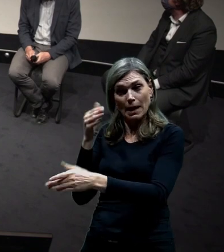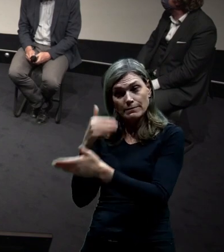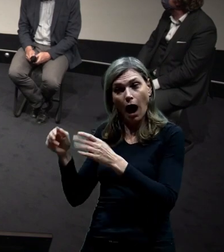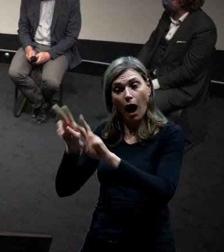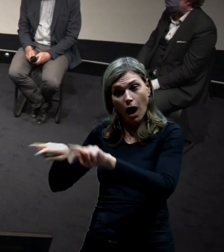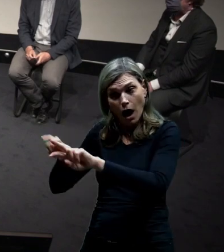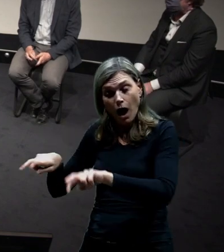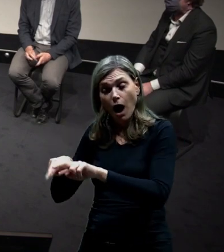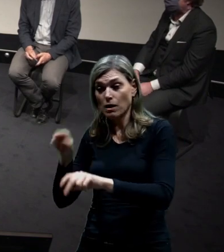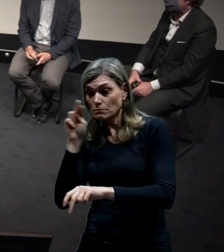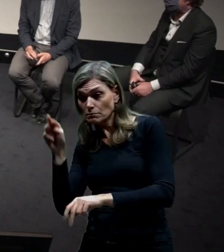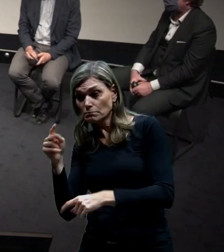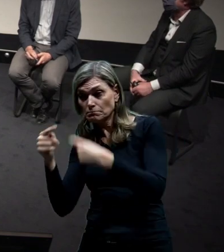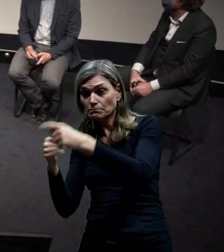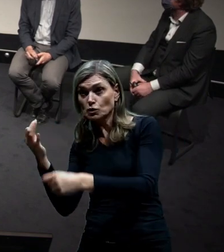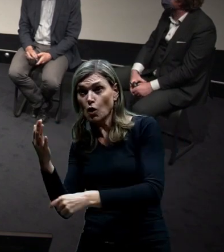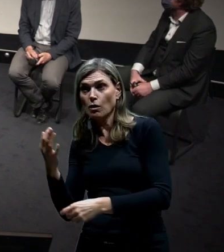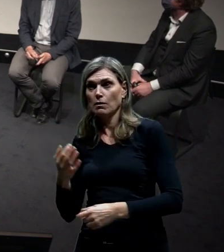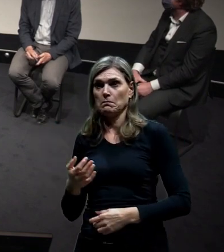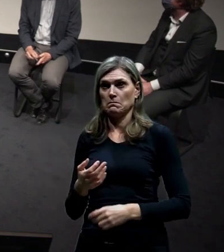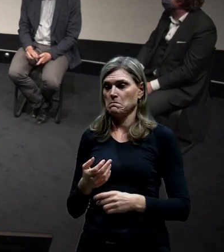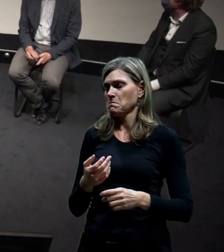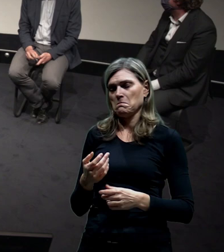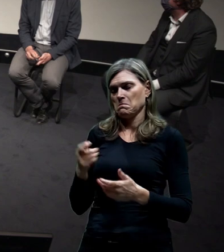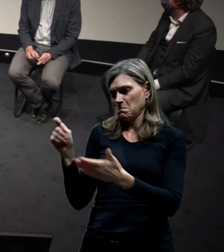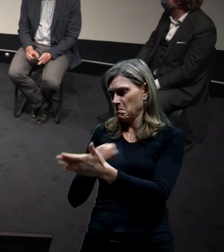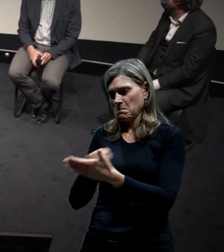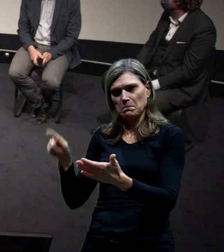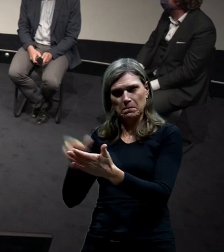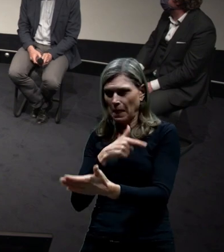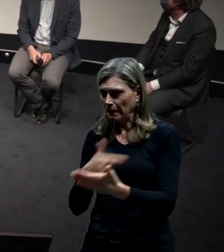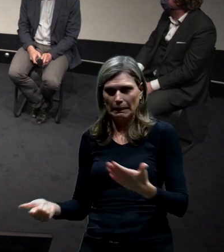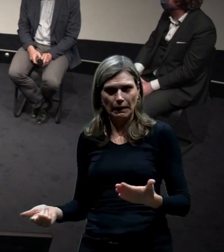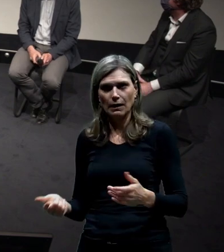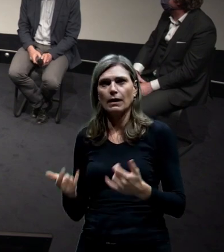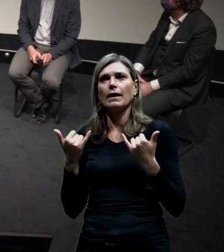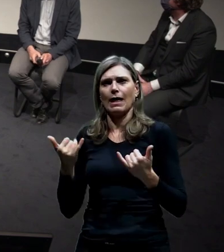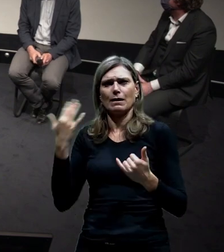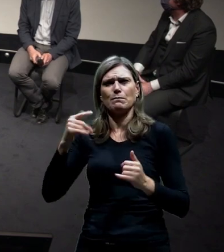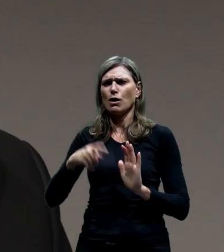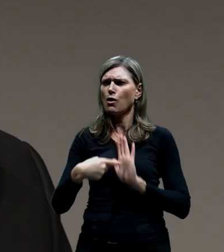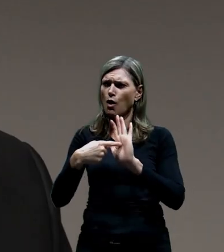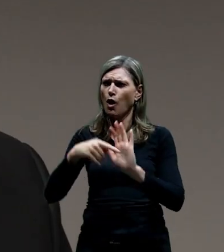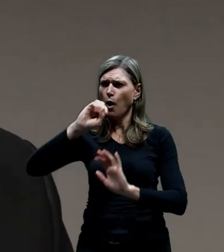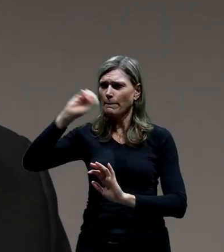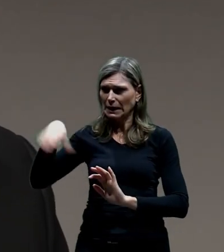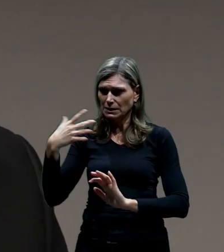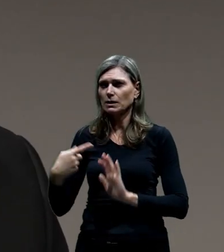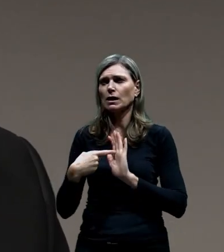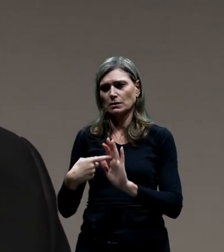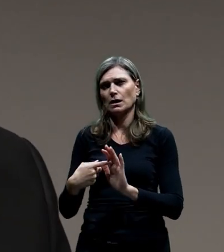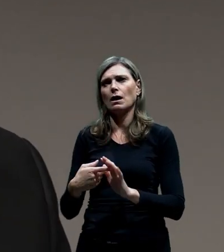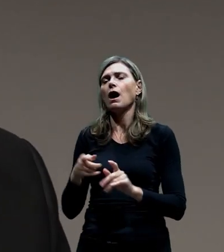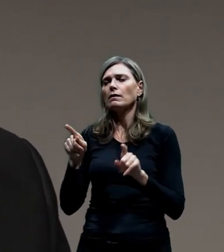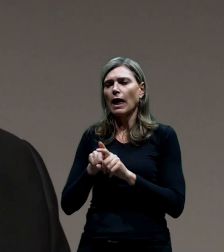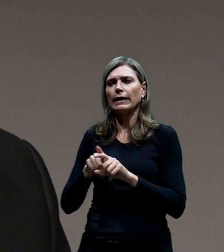dokumentace, jenom na základě toho, že nám nevyšla mikrosimulace. V té prezentaci to bylo vidět a daleko lépe je